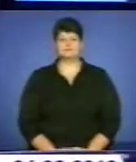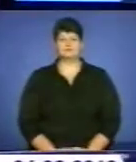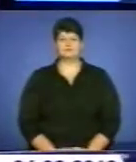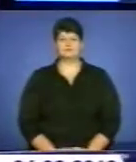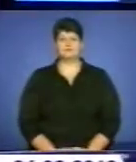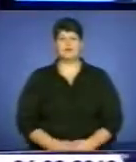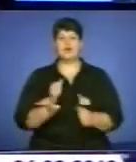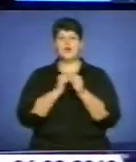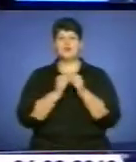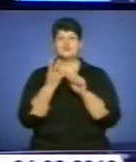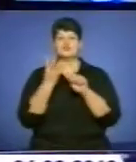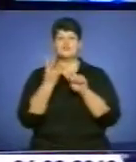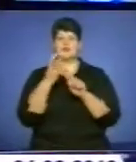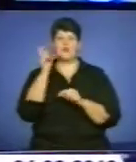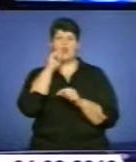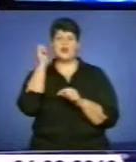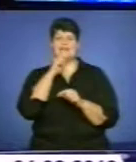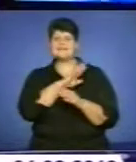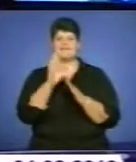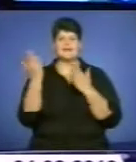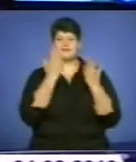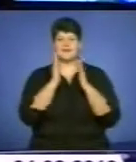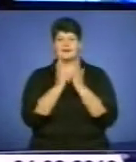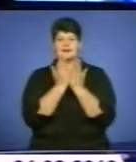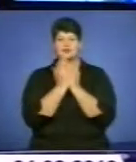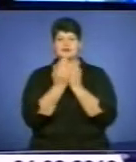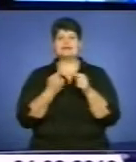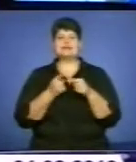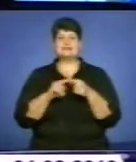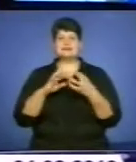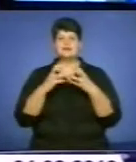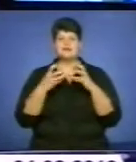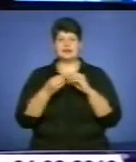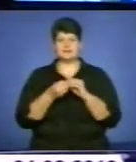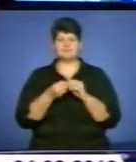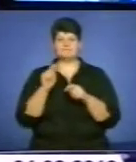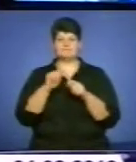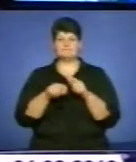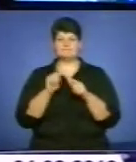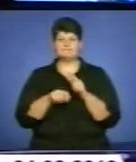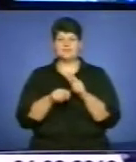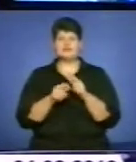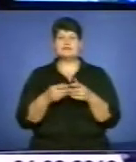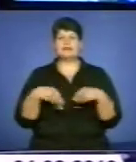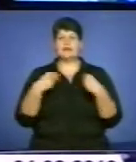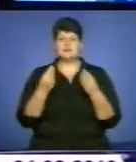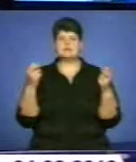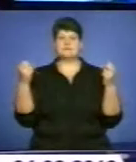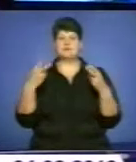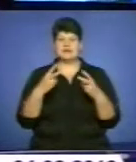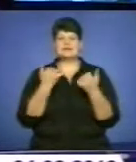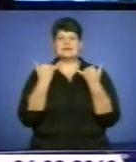Кожен четвертий українець не читає книжок. Такі результати досліджень соціологів. За даними фахівців, зараз